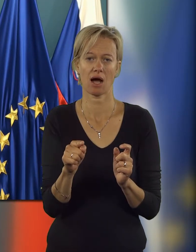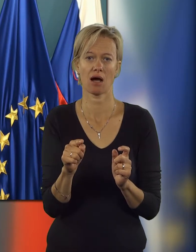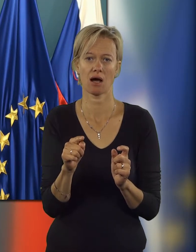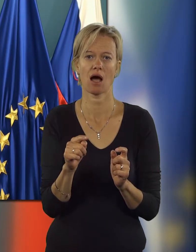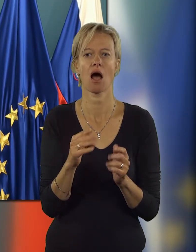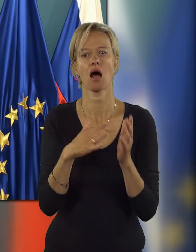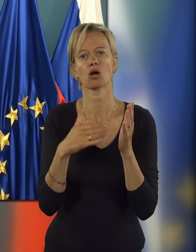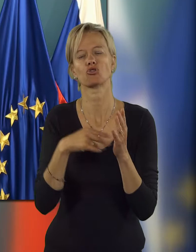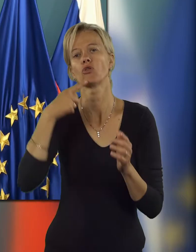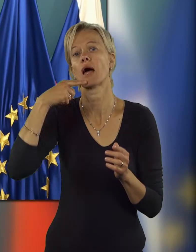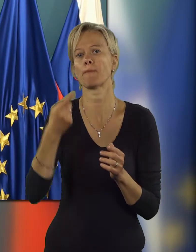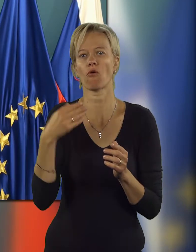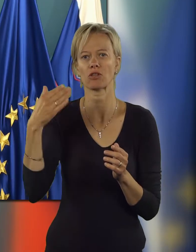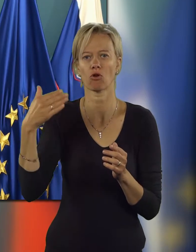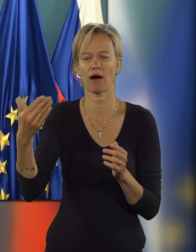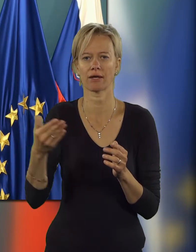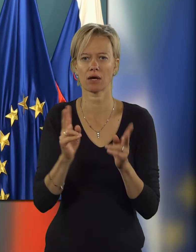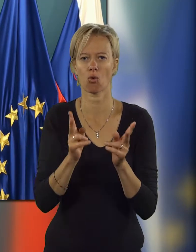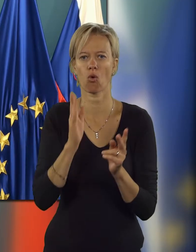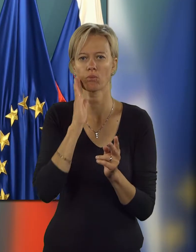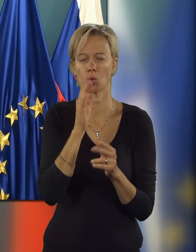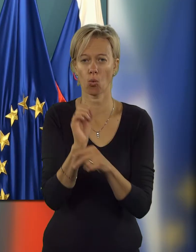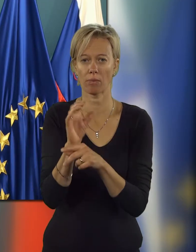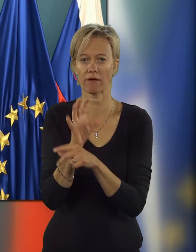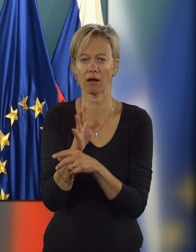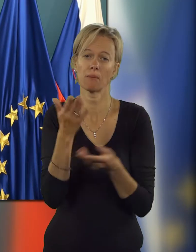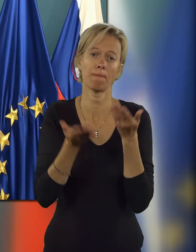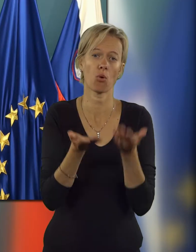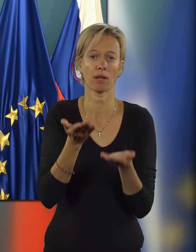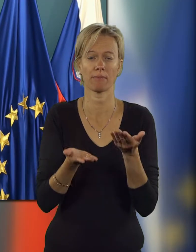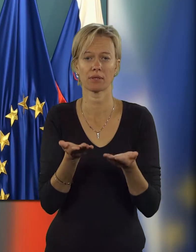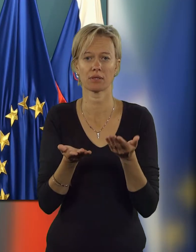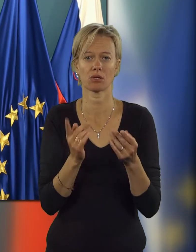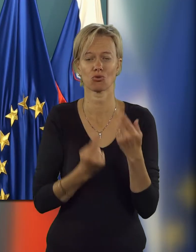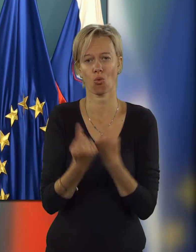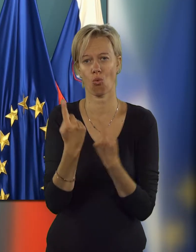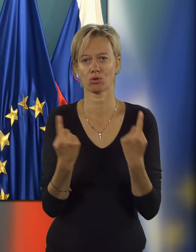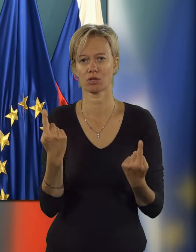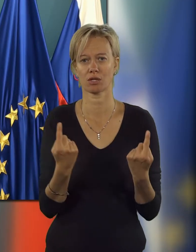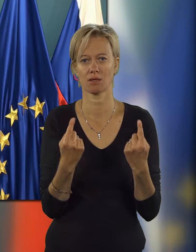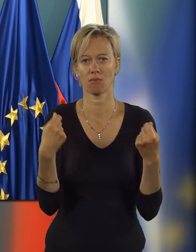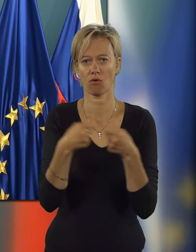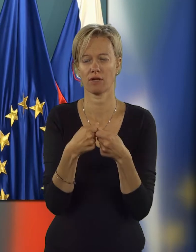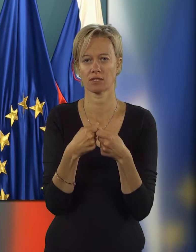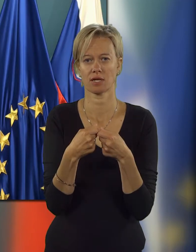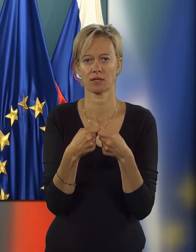kakršnokoli napovedovanje, kako bi vplivali morebitni dogodki,